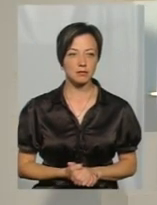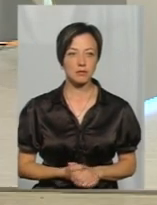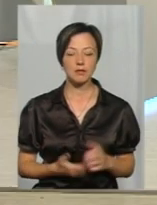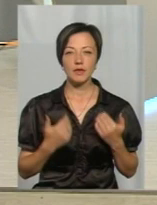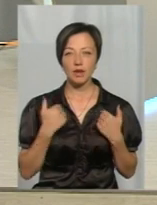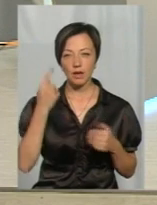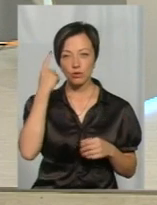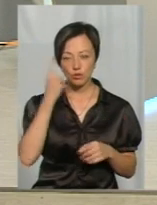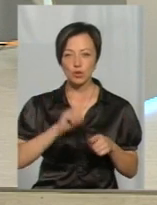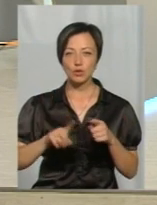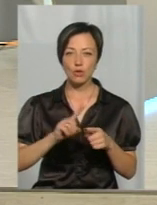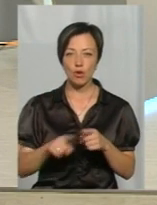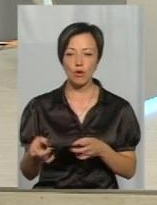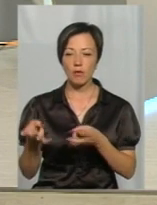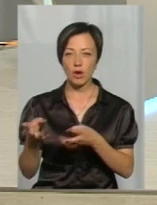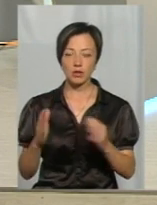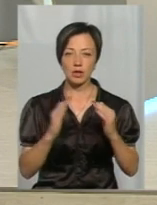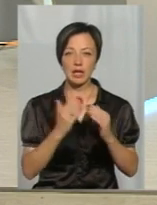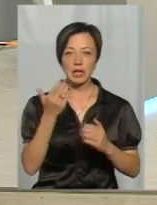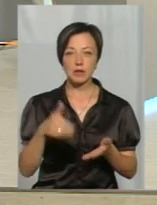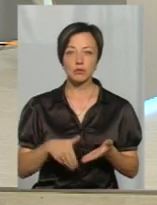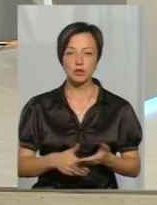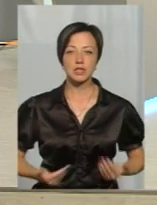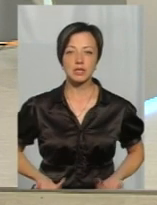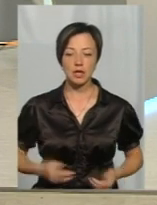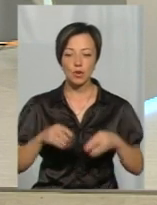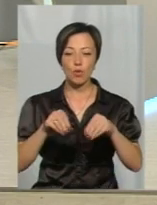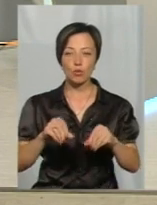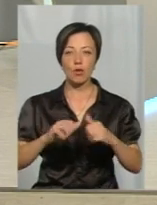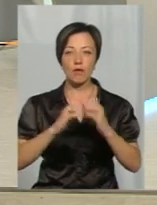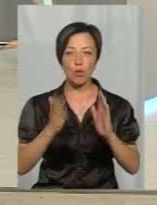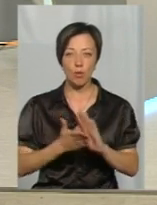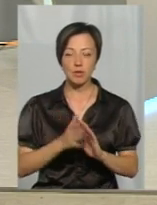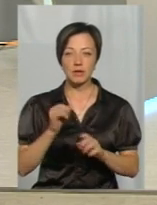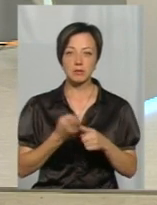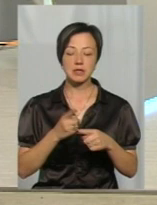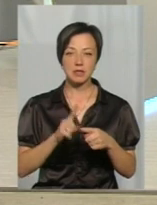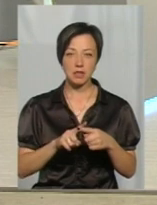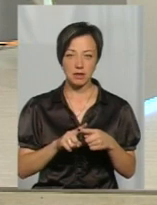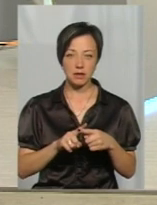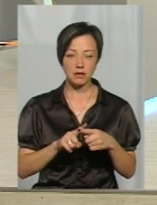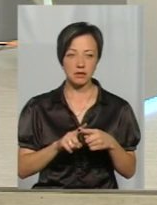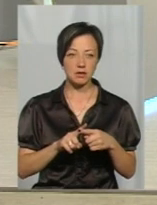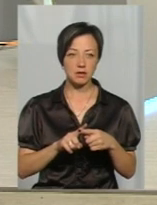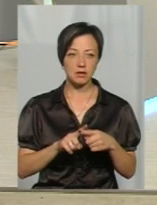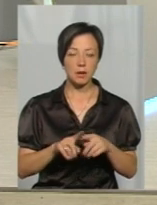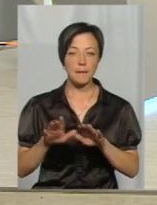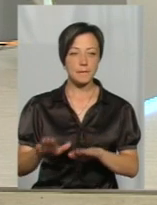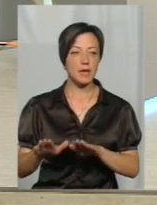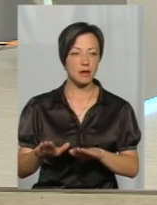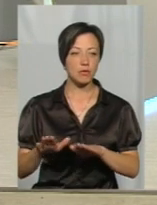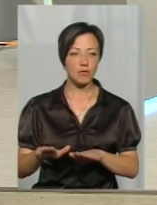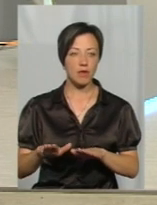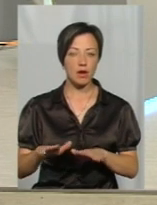вони скоро покинуть оцелі, тому що їхній спосіб в житті – це грунтовий комплекс. Їм це, значить, перебування